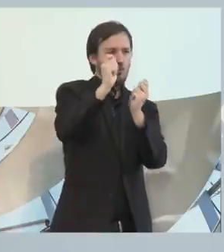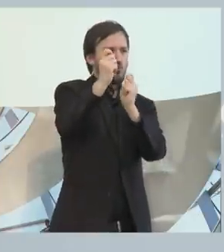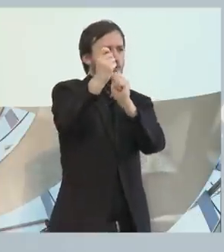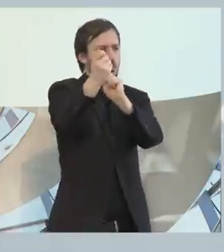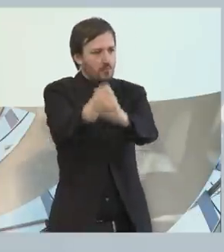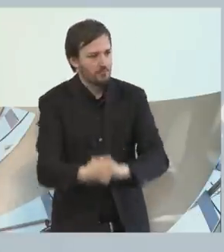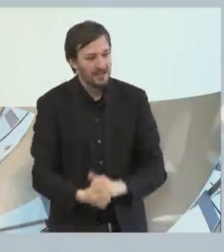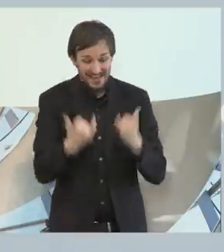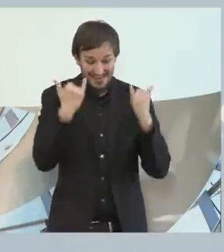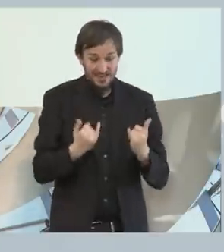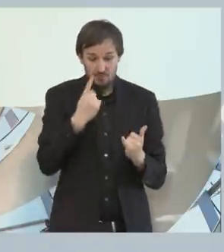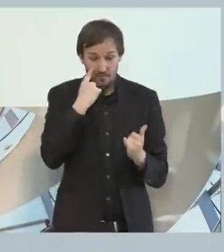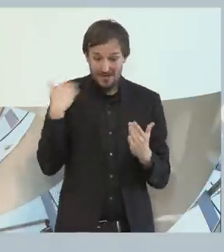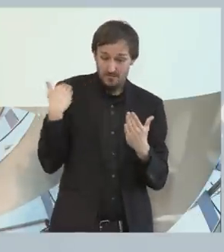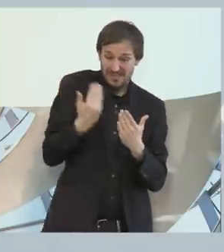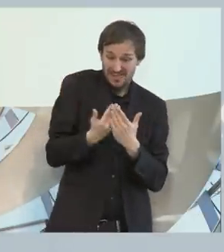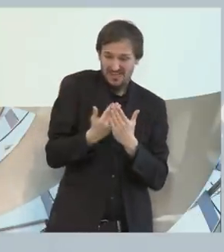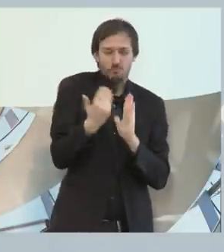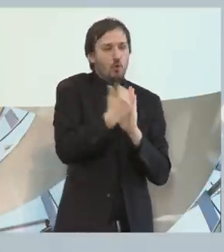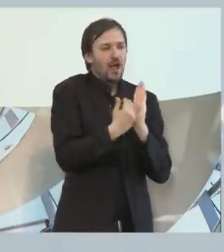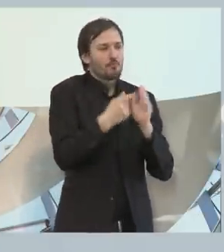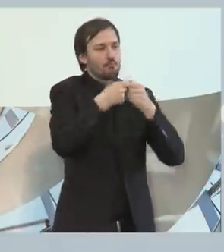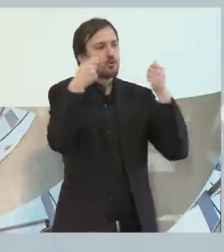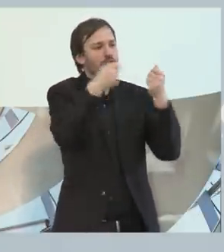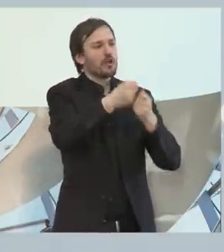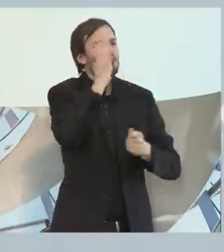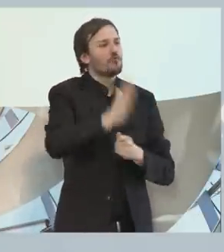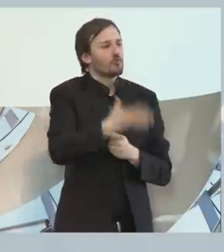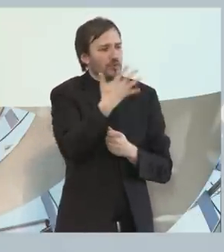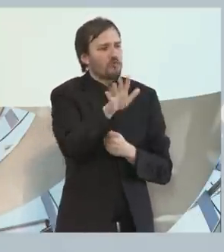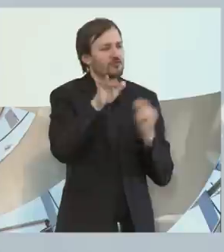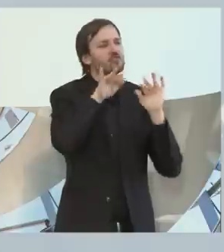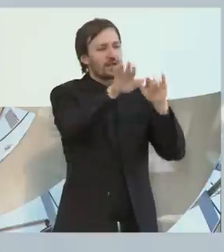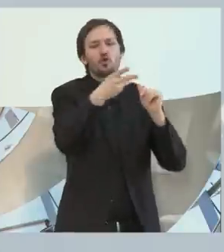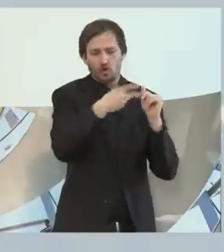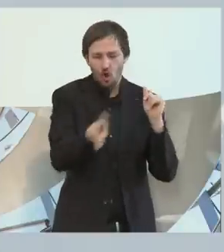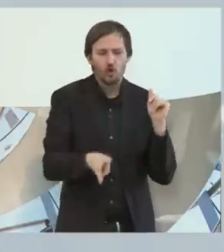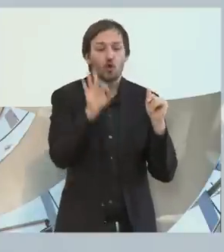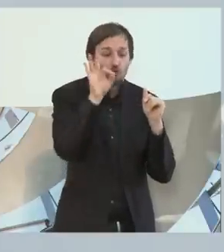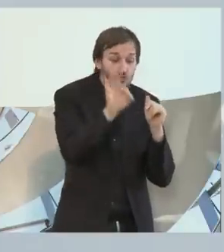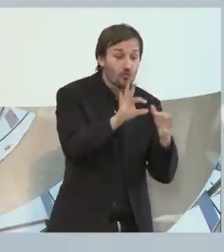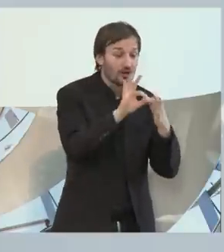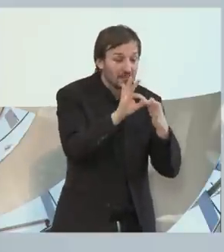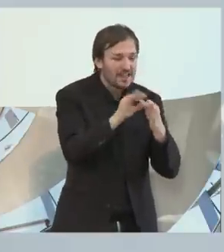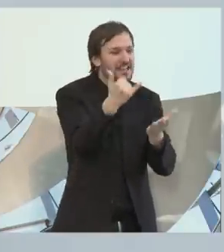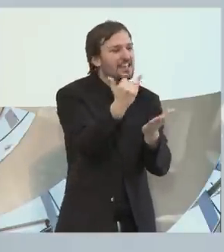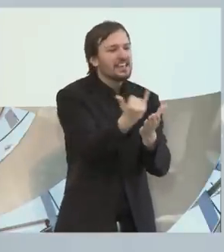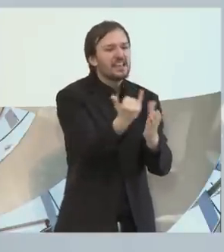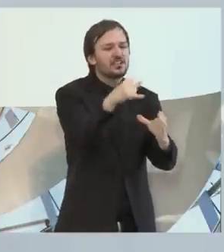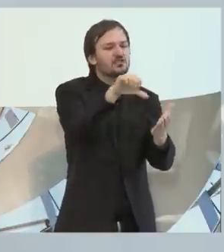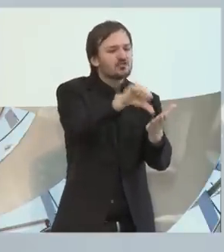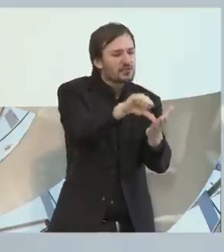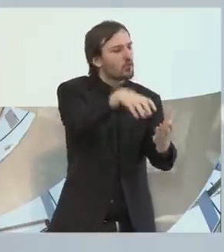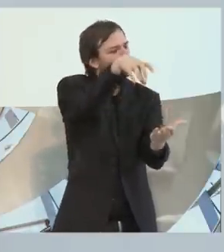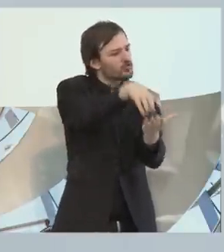das Programm, das derzeit läuft, von Seiten des Bundes, 550 Millionen Euro für barrierefreie Innenstädte über die